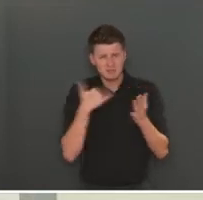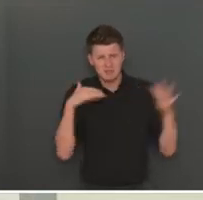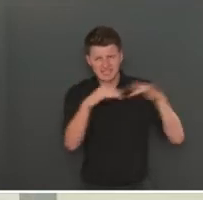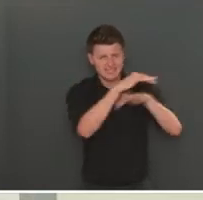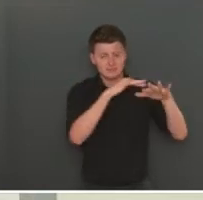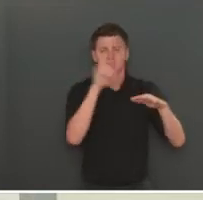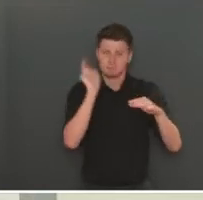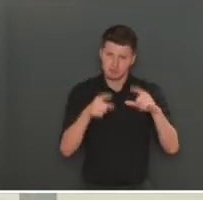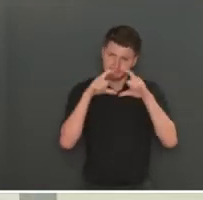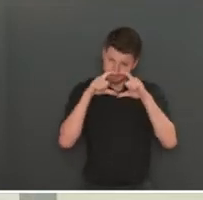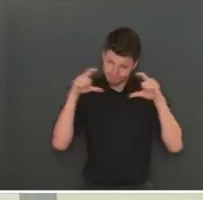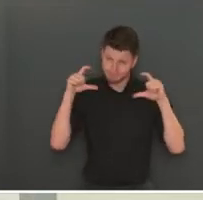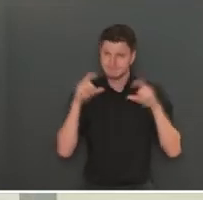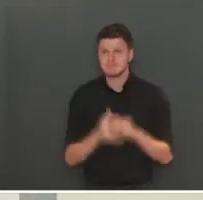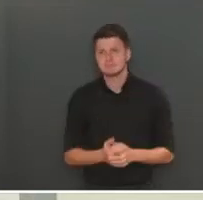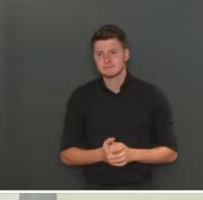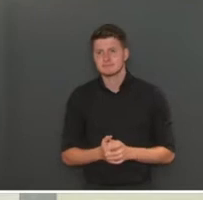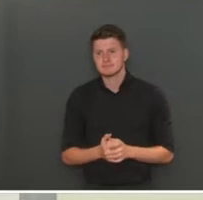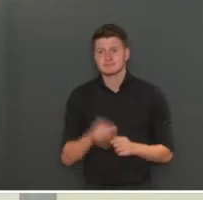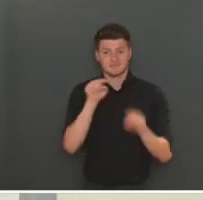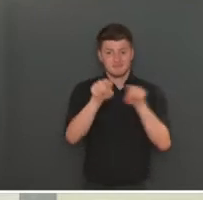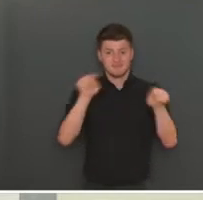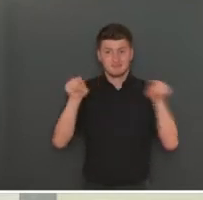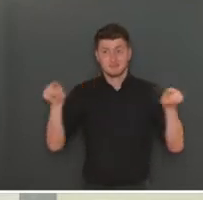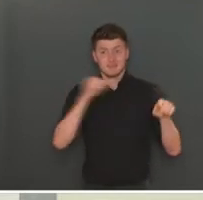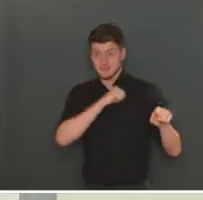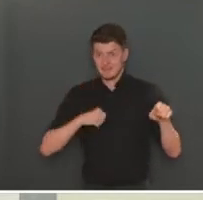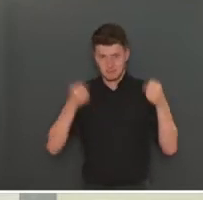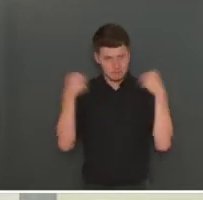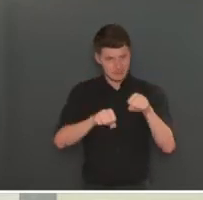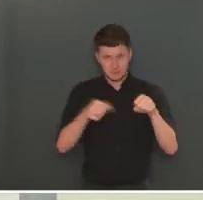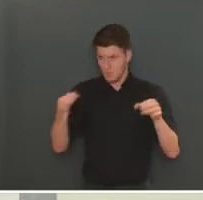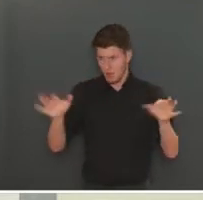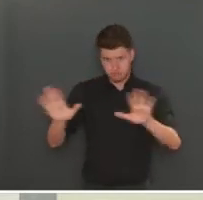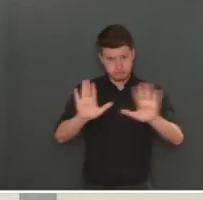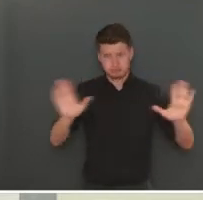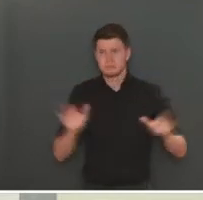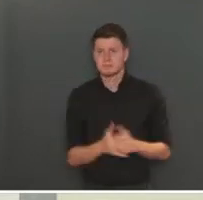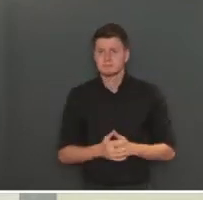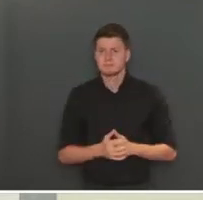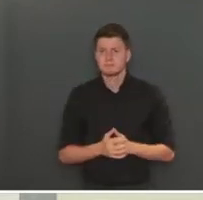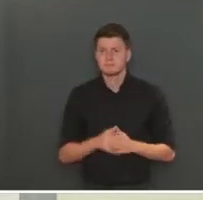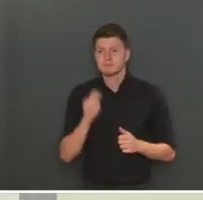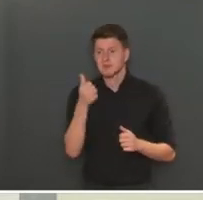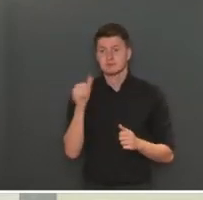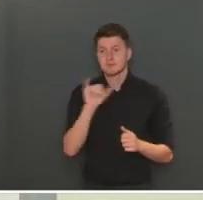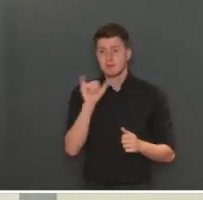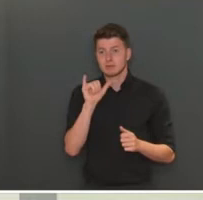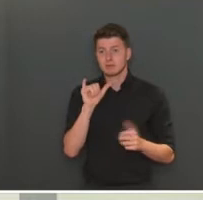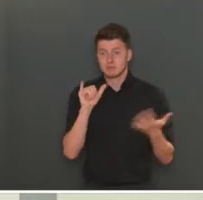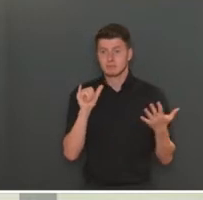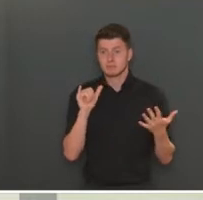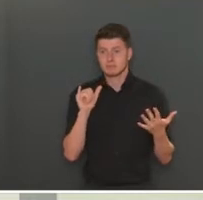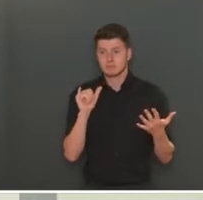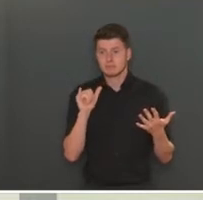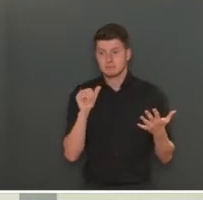endroits où il y a une forte densité de population telle que définie alors par les autorités locales. Il est fortement